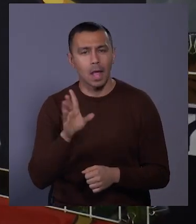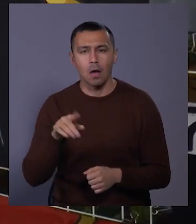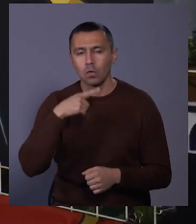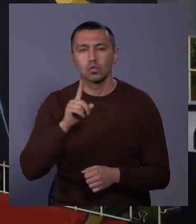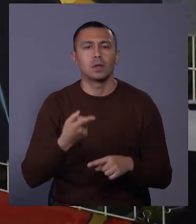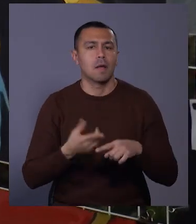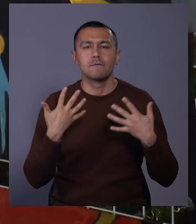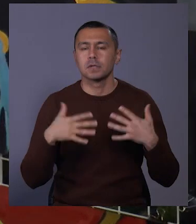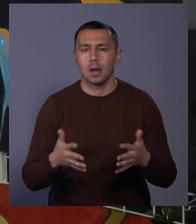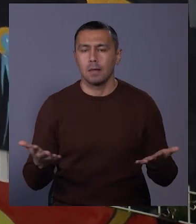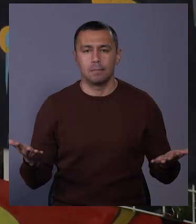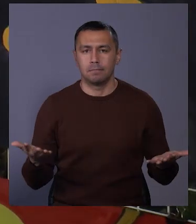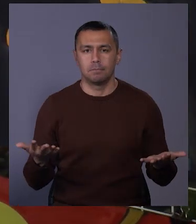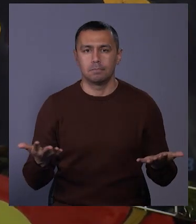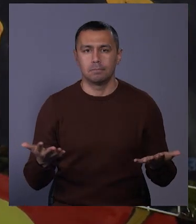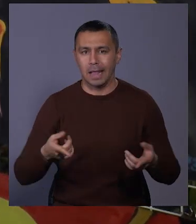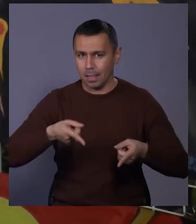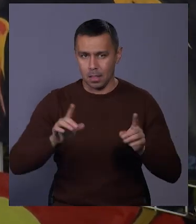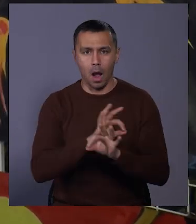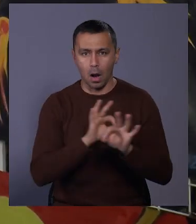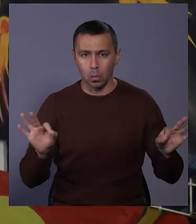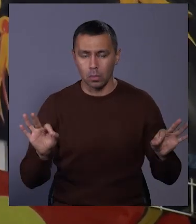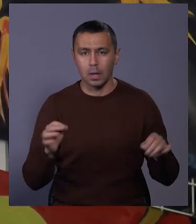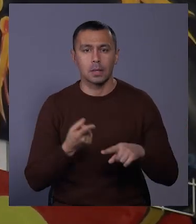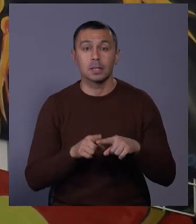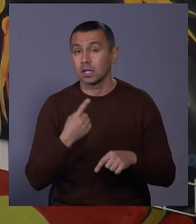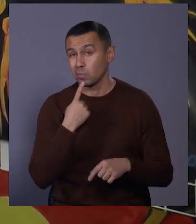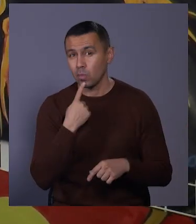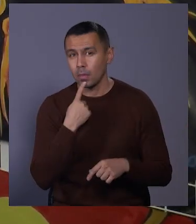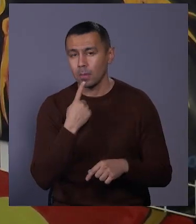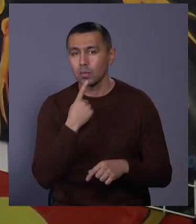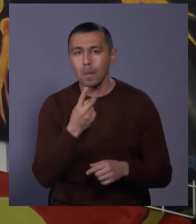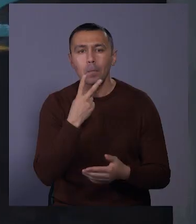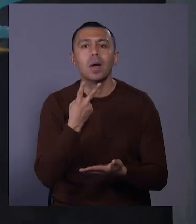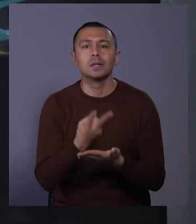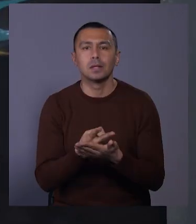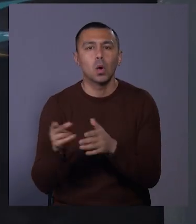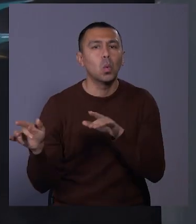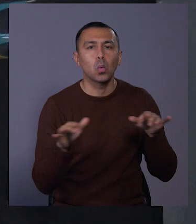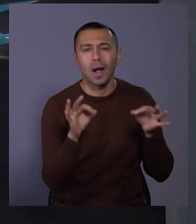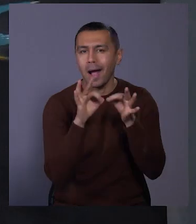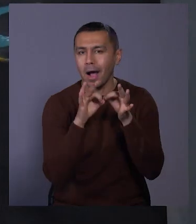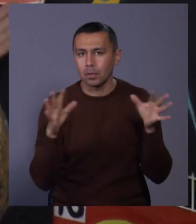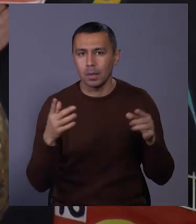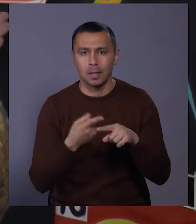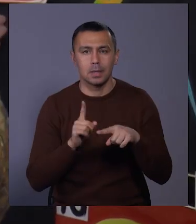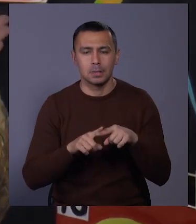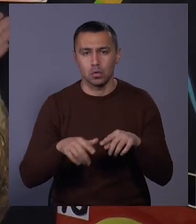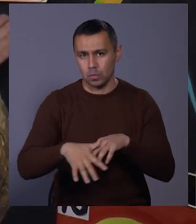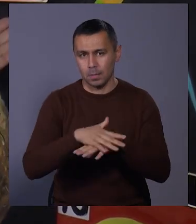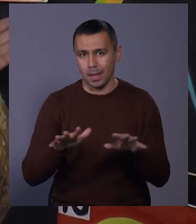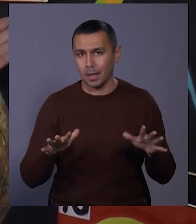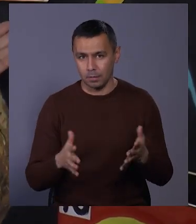це вже ідеально. Це спроба. Спроба показати рух атомів. Це суспільне явище,